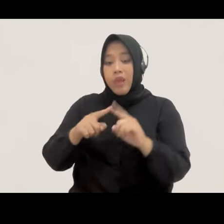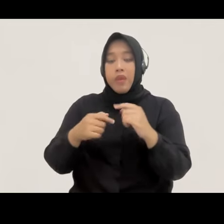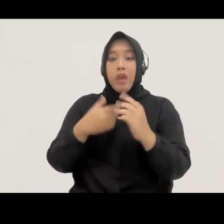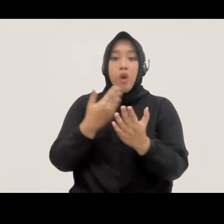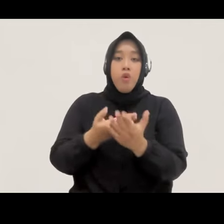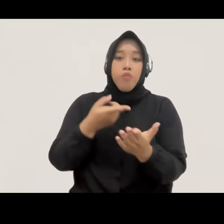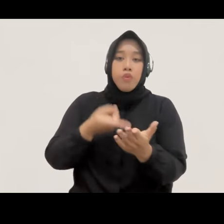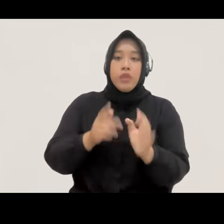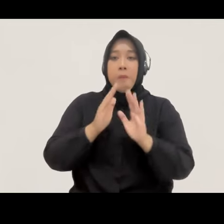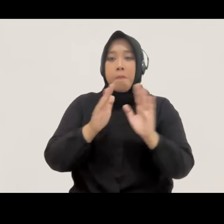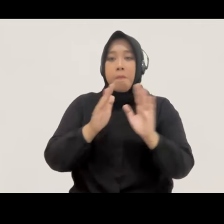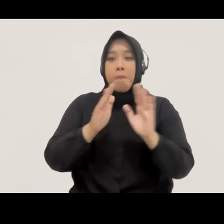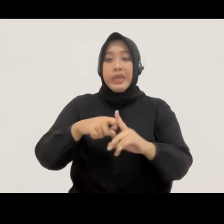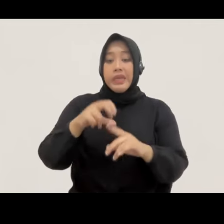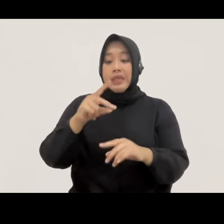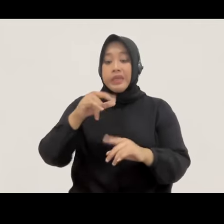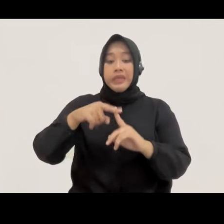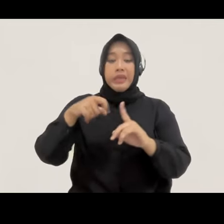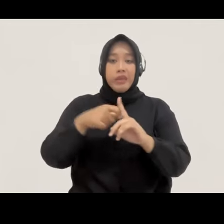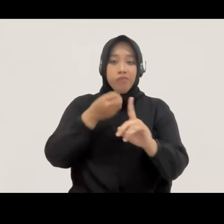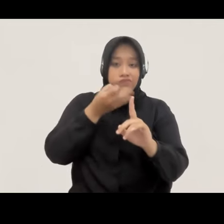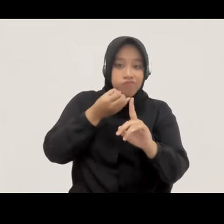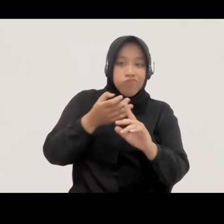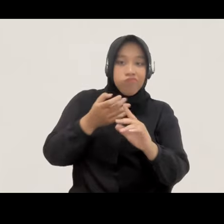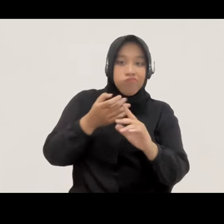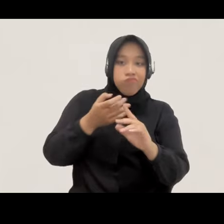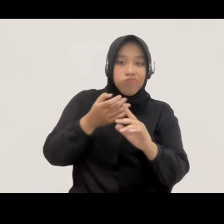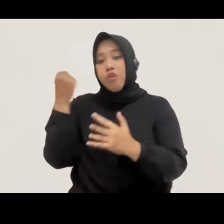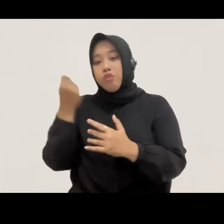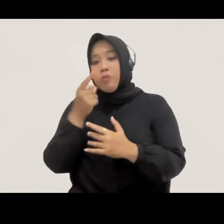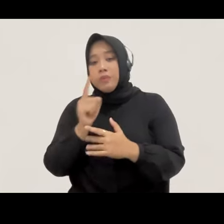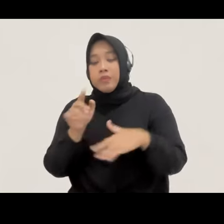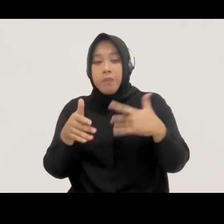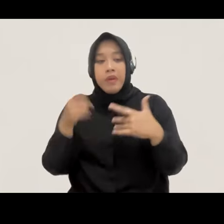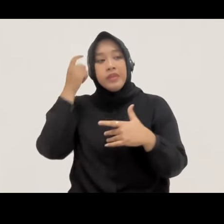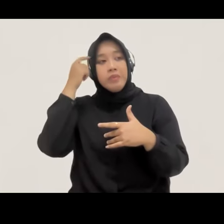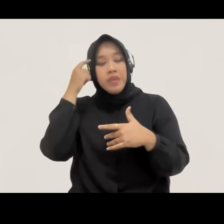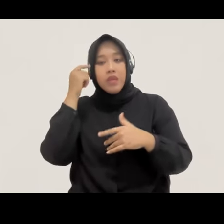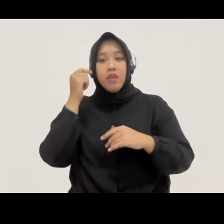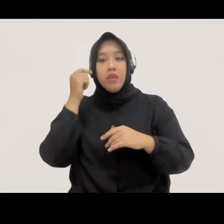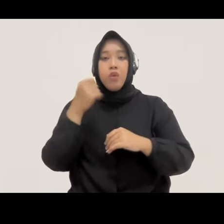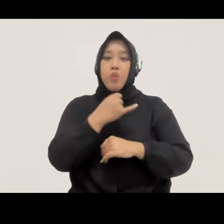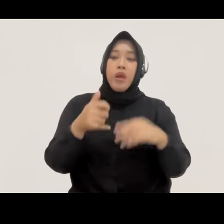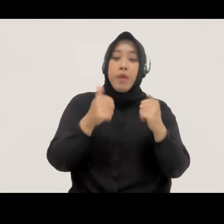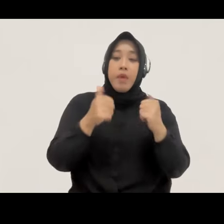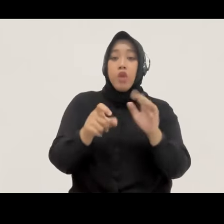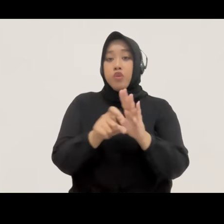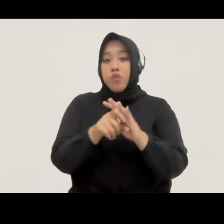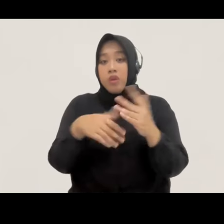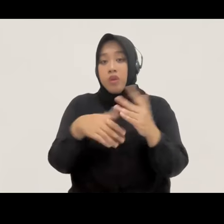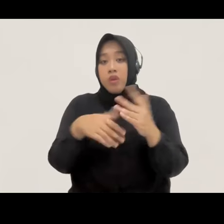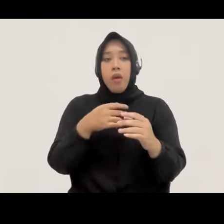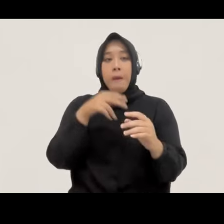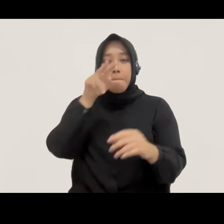kritik yang diutarakan oleh masyarakat sipil, karena dianggap pelaksanannya tidak akuntabel, salah satunya karena tidak adanya pengawasan,